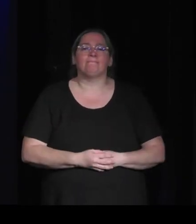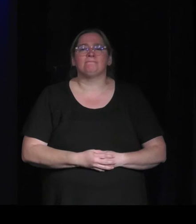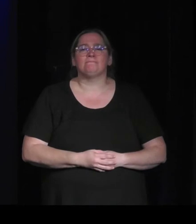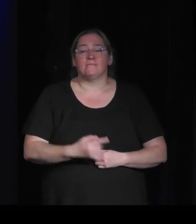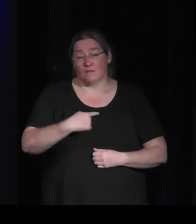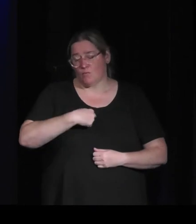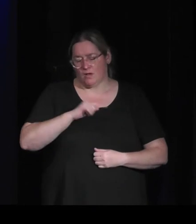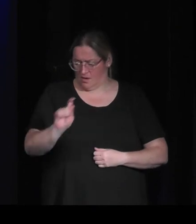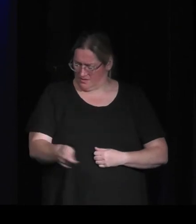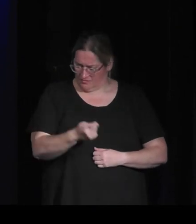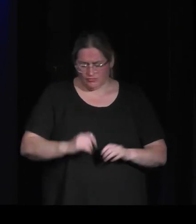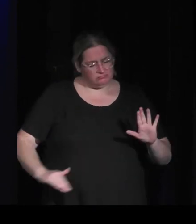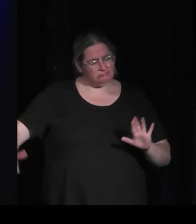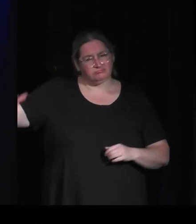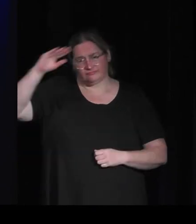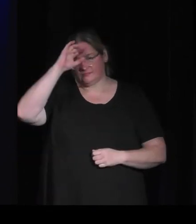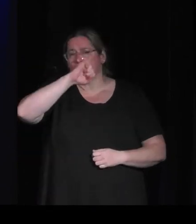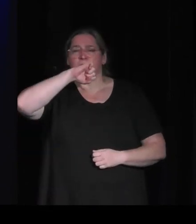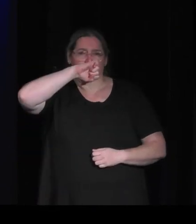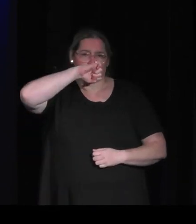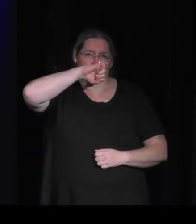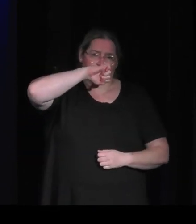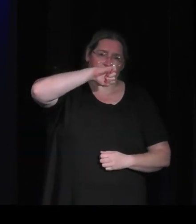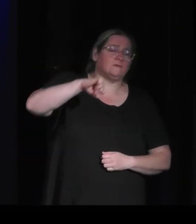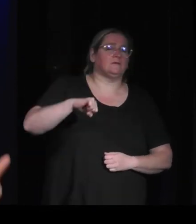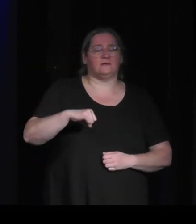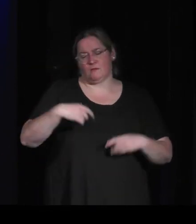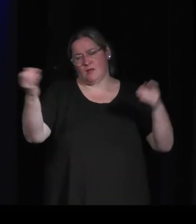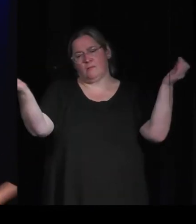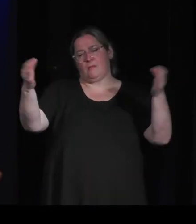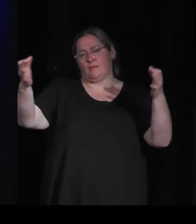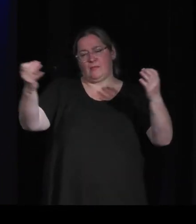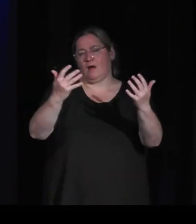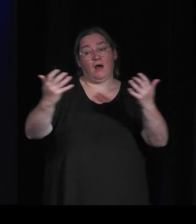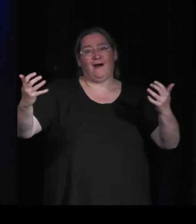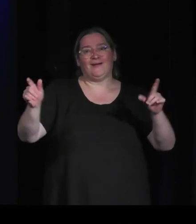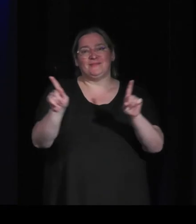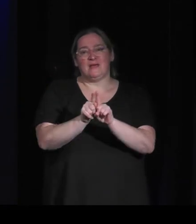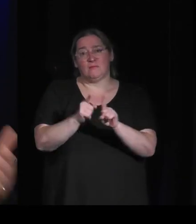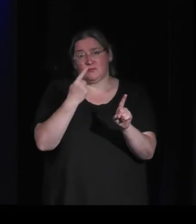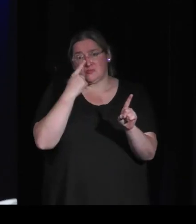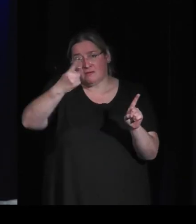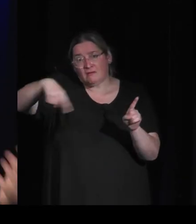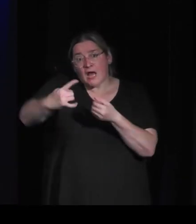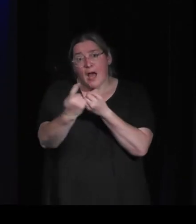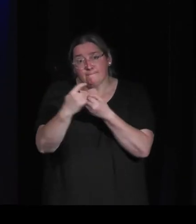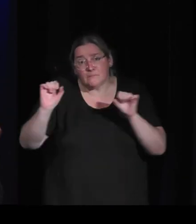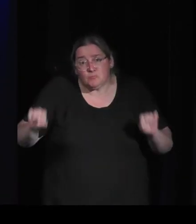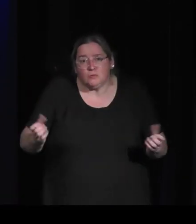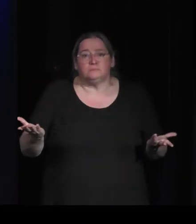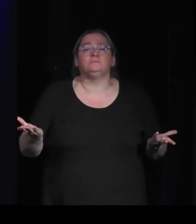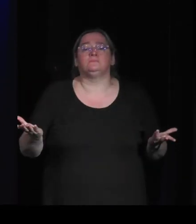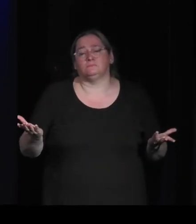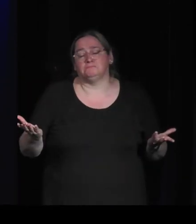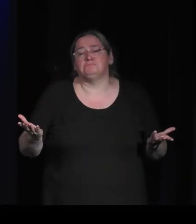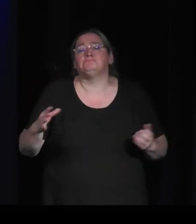profondément et comme je l toujours observé, ça va peut-être marcher. Après, effectivement, il y a le temps et l'expérience à travers d'autres projets dans l'animation, dans